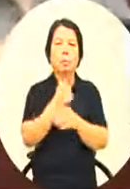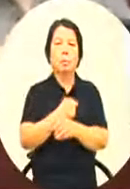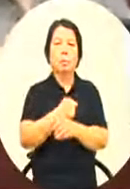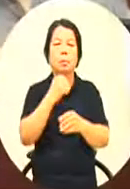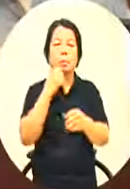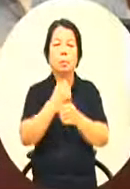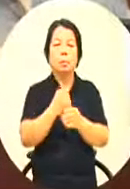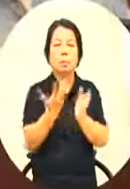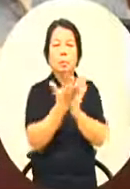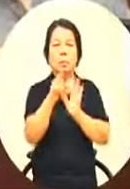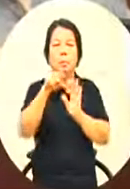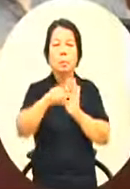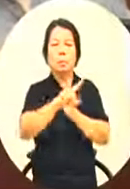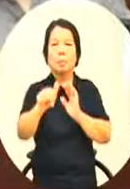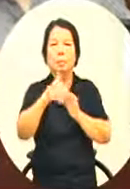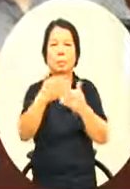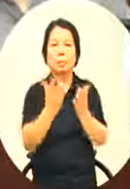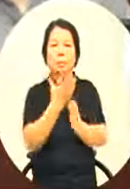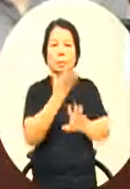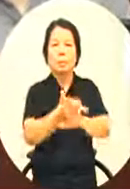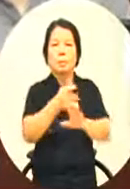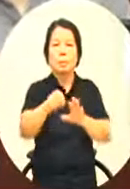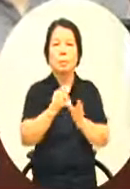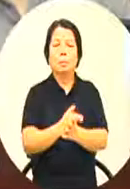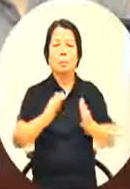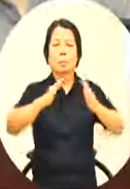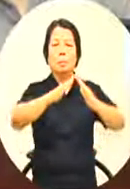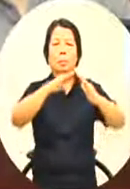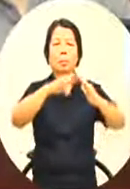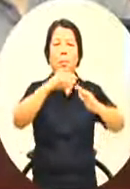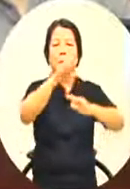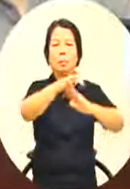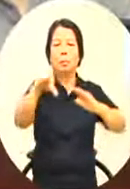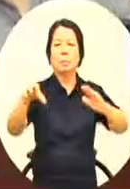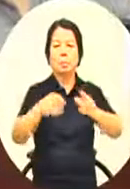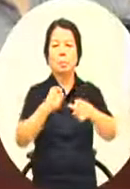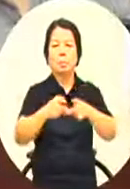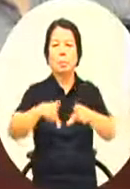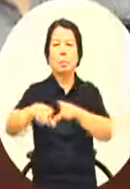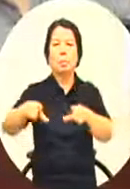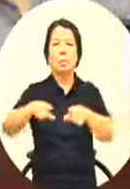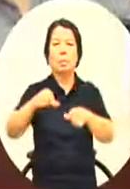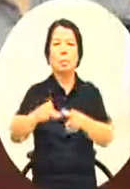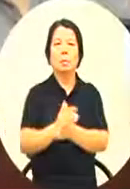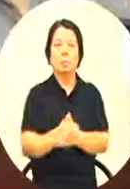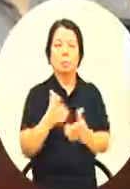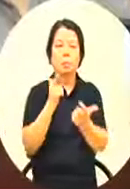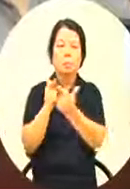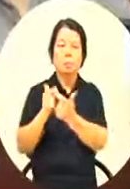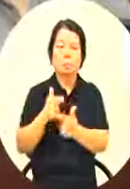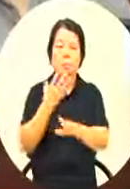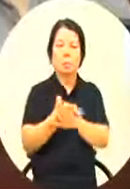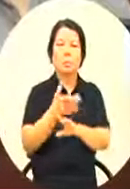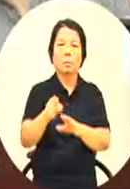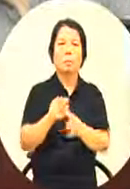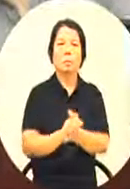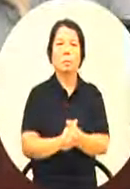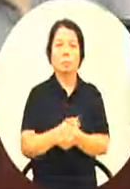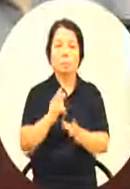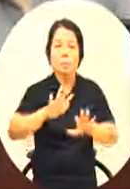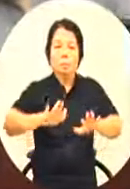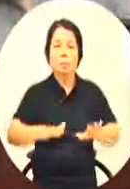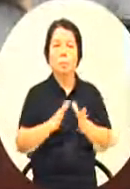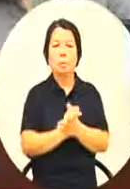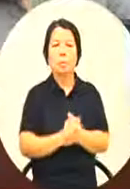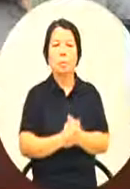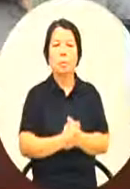可以放置在我们城市里面的一些公园或是一些比较适合放置的角落其实目前